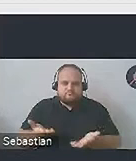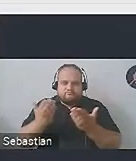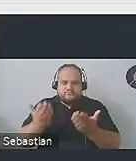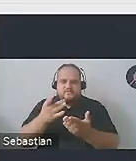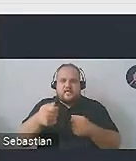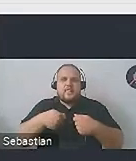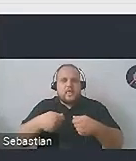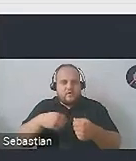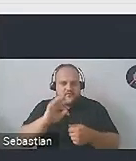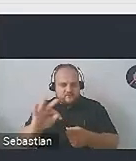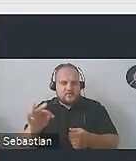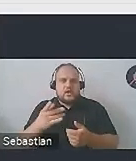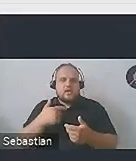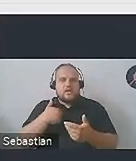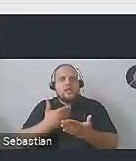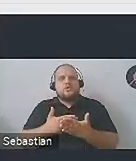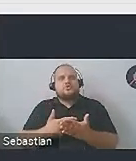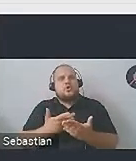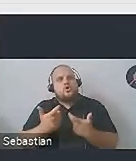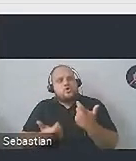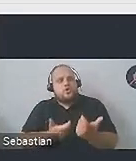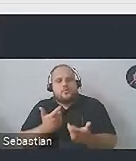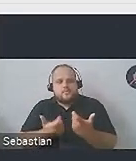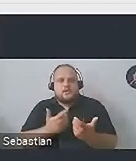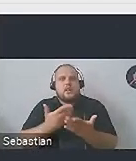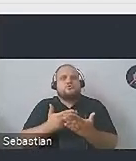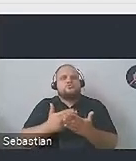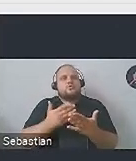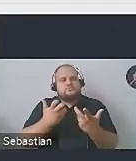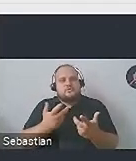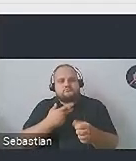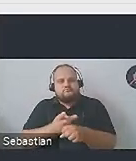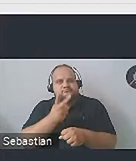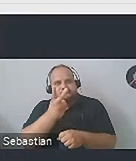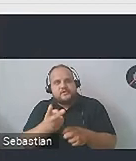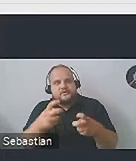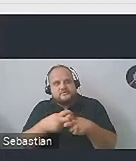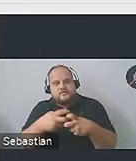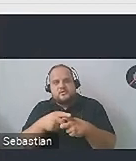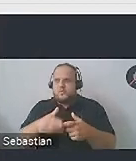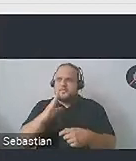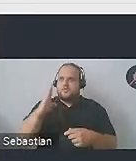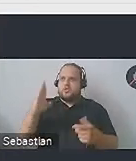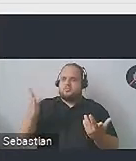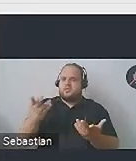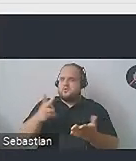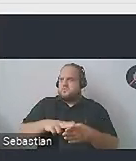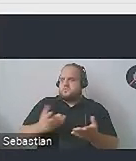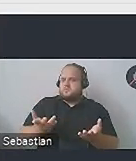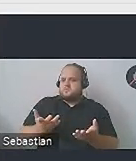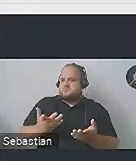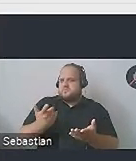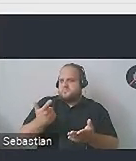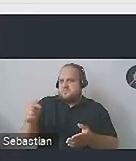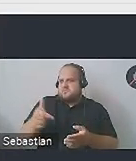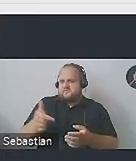dlaczego podejmujecie takie, a nie inne działania i na przykład promujecie dostępność cyfrową akurat w bibliotece, która wydawałoby się, no nie